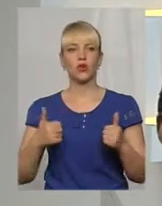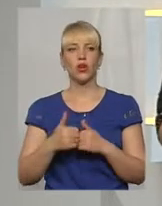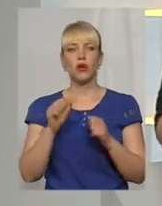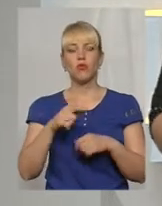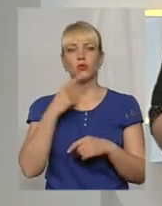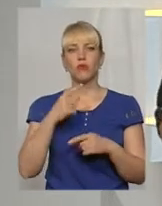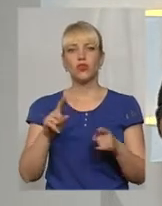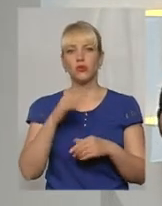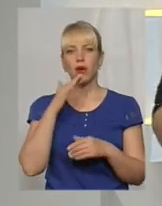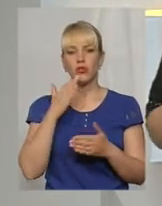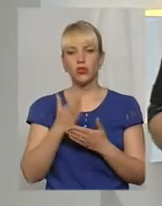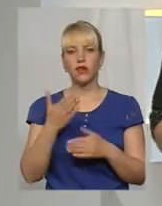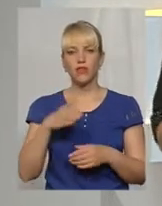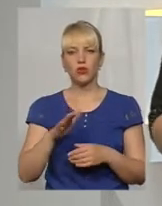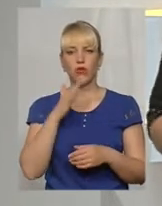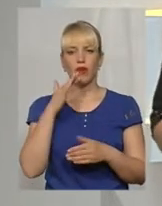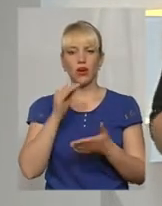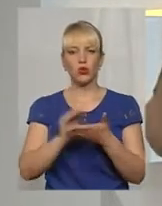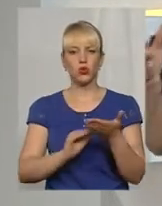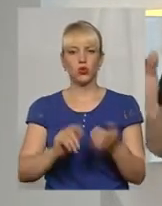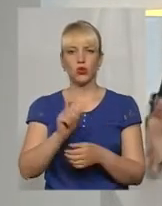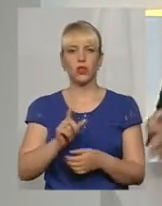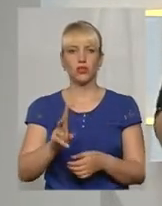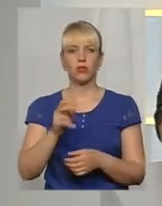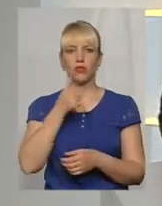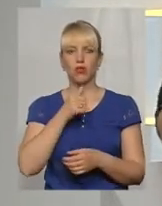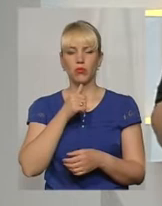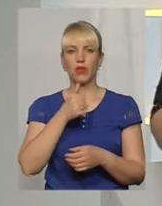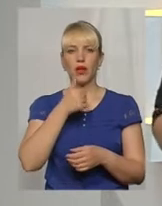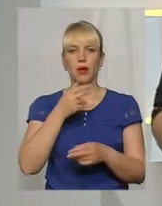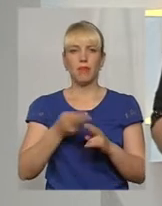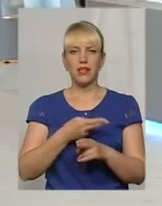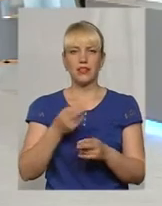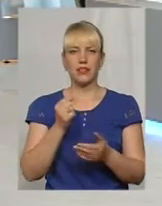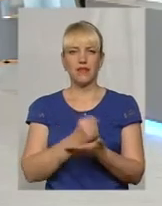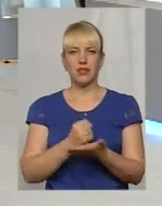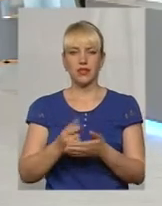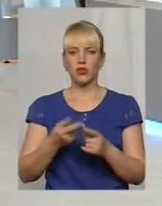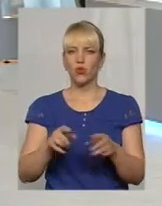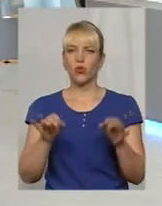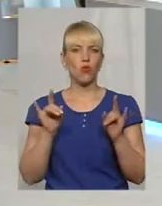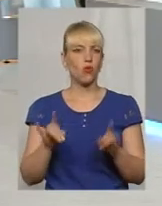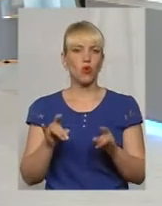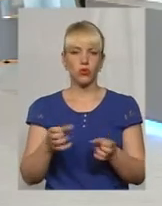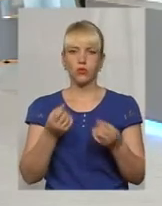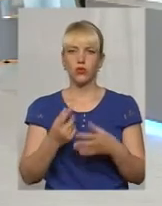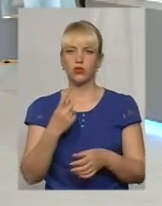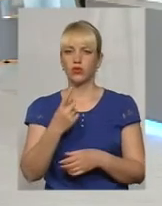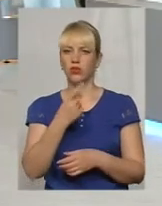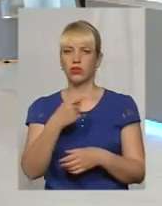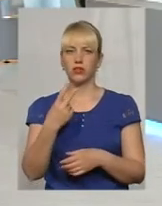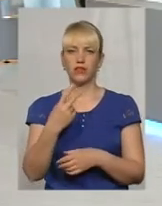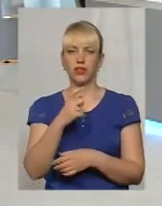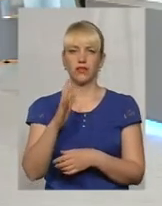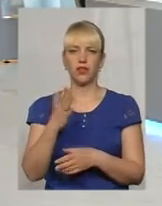багато вже є відео, дуже багато журналістів, які випробували вже той безвіз. Всі кажуть, ну, круто, просто, одна-дві хвилини, і